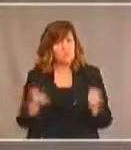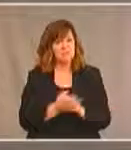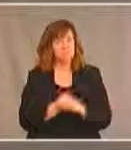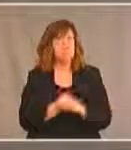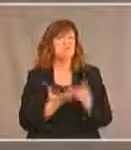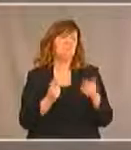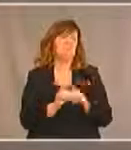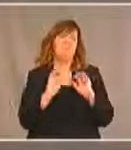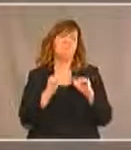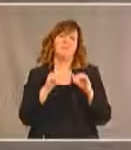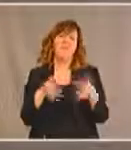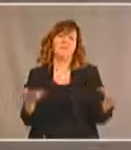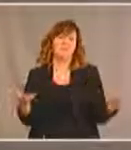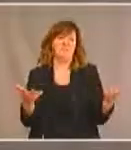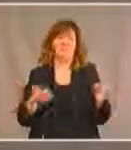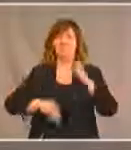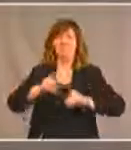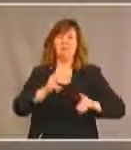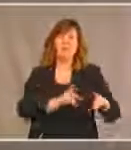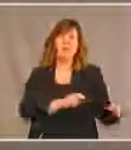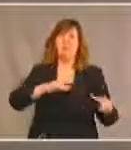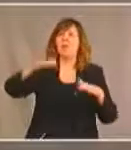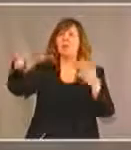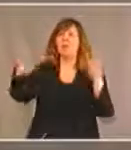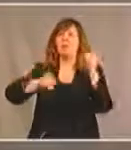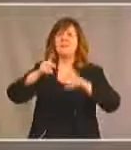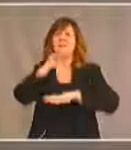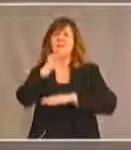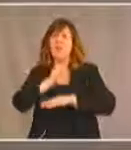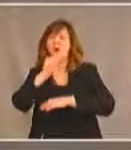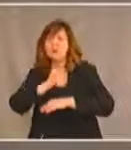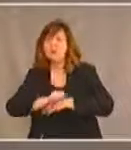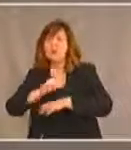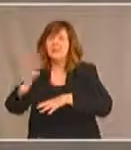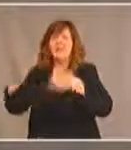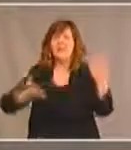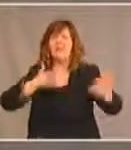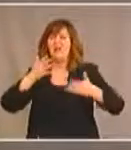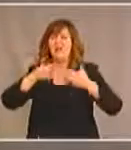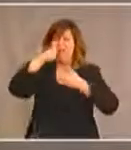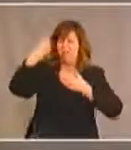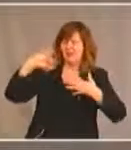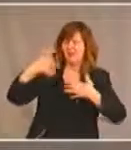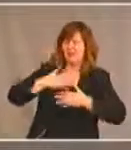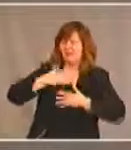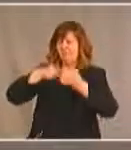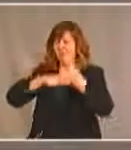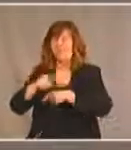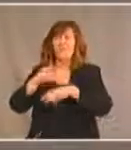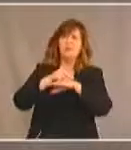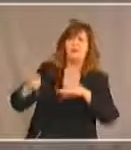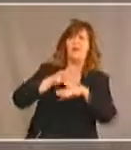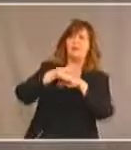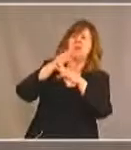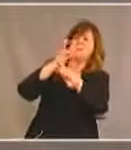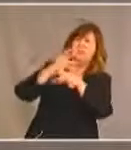plusieurs personnes âgées doivent visiter les professionnels en soins de santé pour traiter leurs symptômes